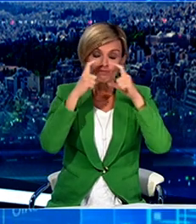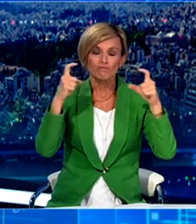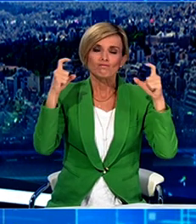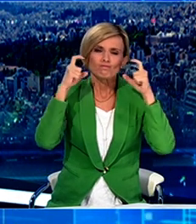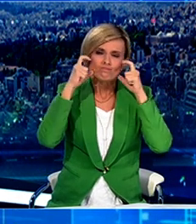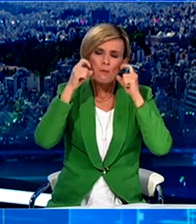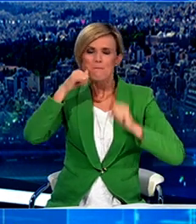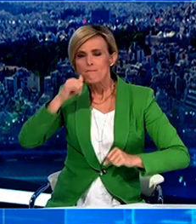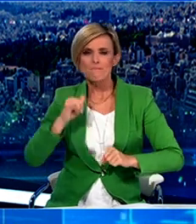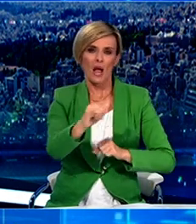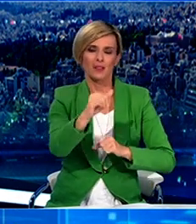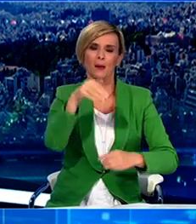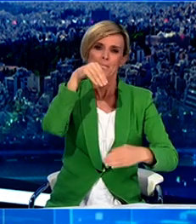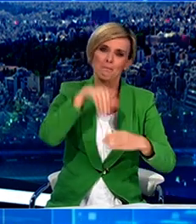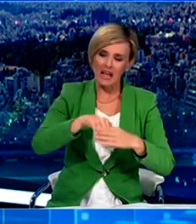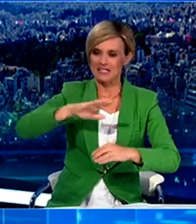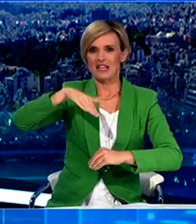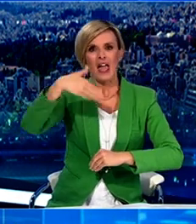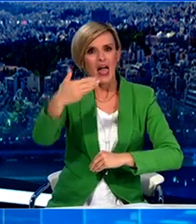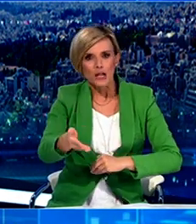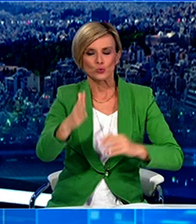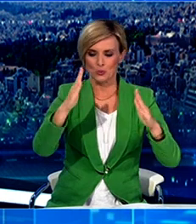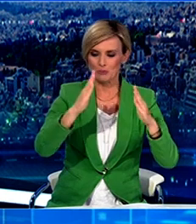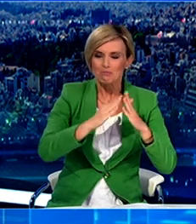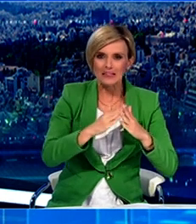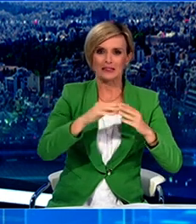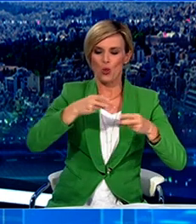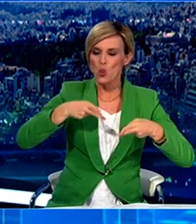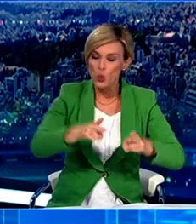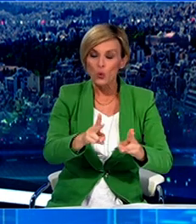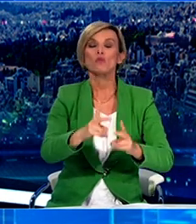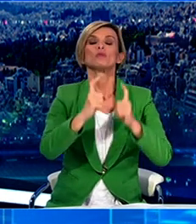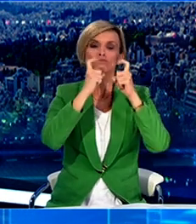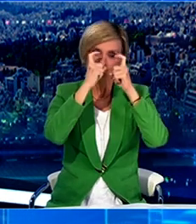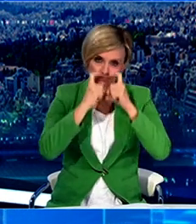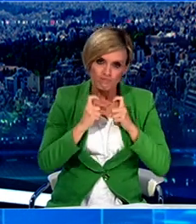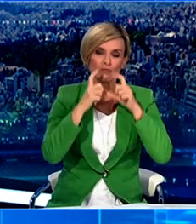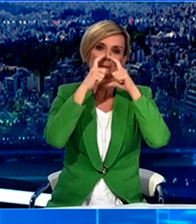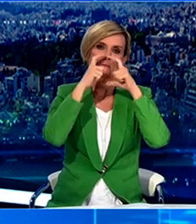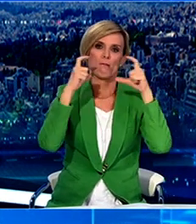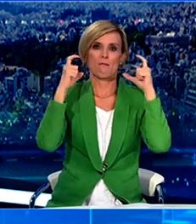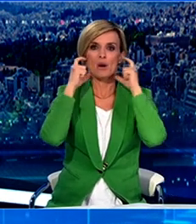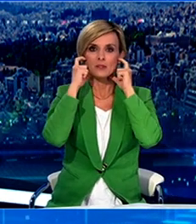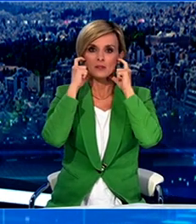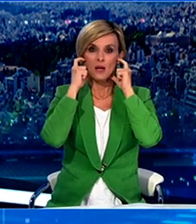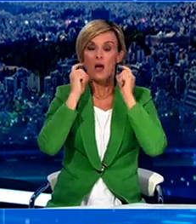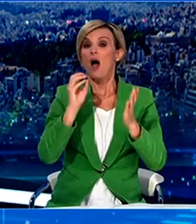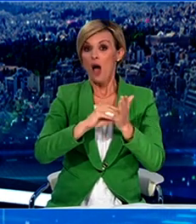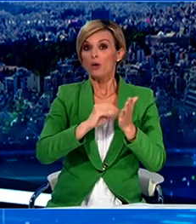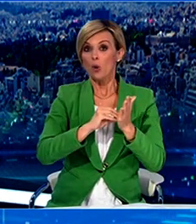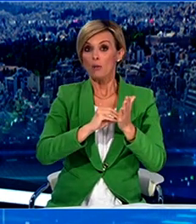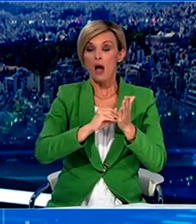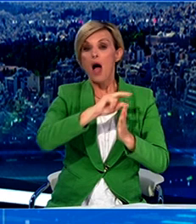εσωτερικούς όσο και στους εξωτερικούς χώρους που ισχύει αυτή τη στιγμή παραμένει κομμάτι της καθημερινότητάς μας όπως και η απαγόρευση